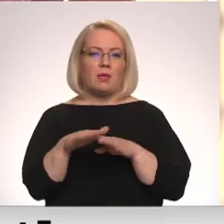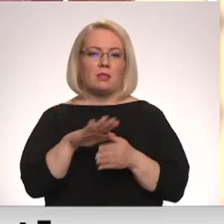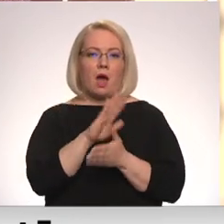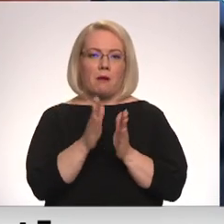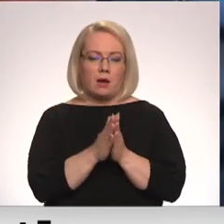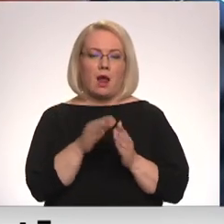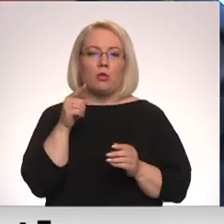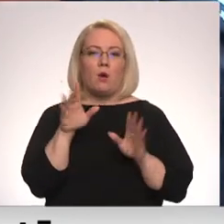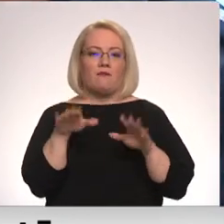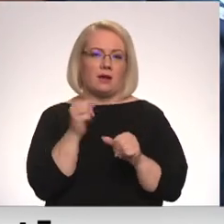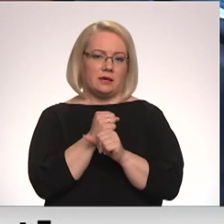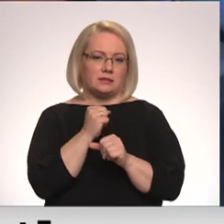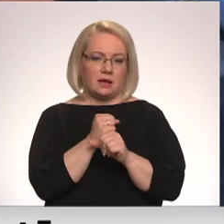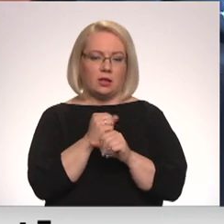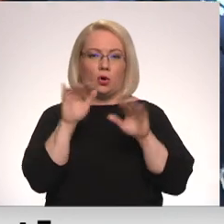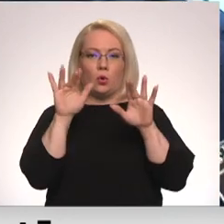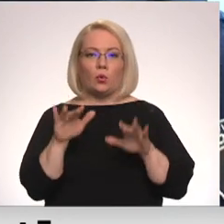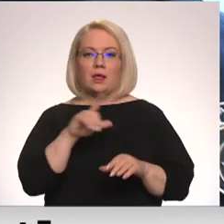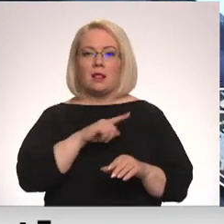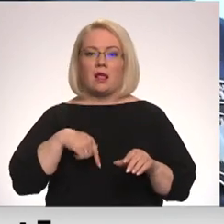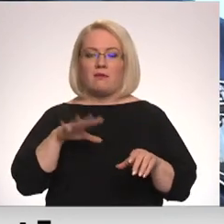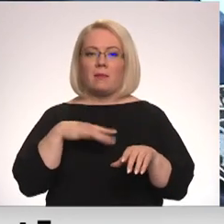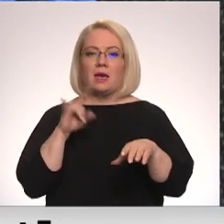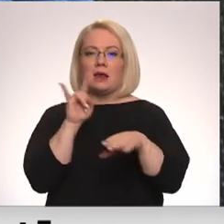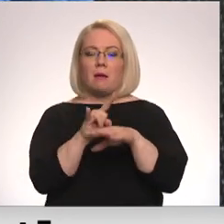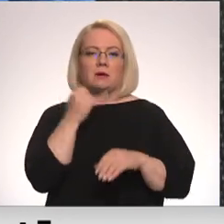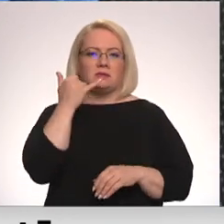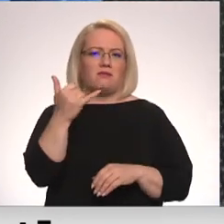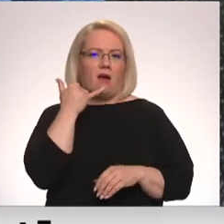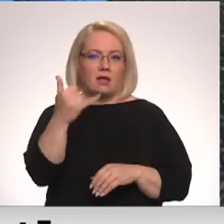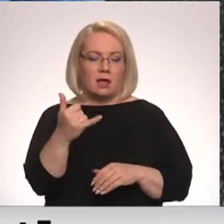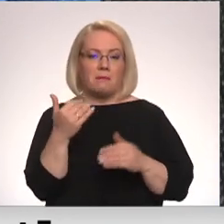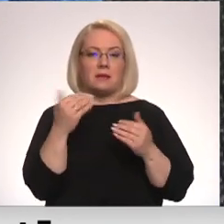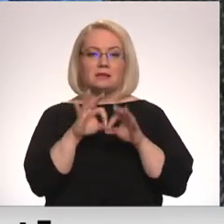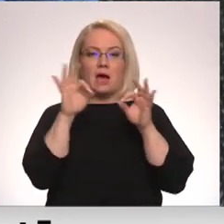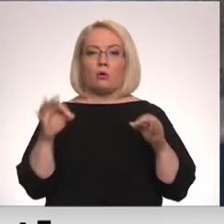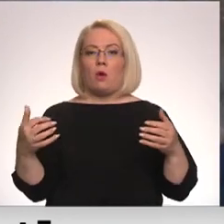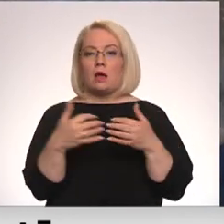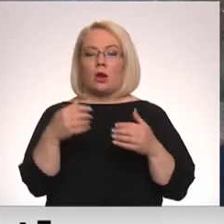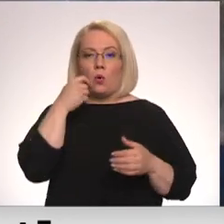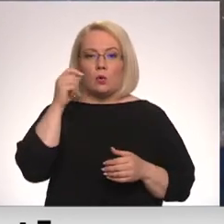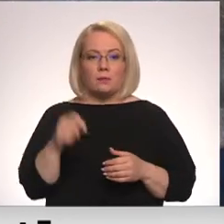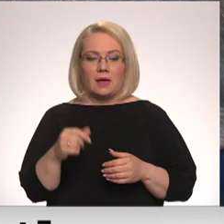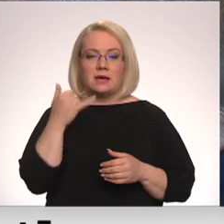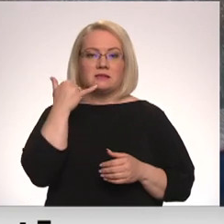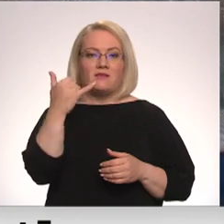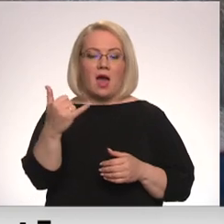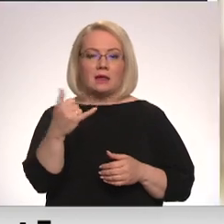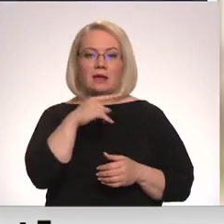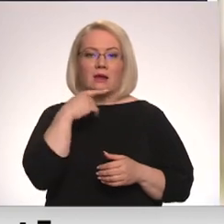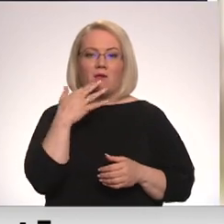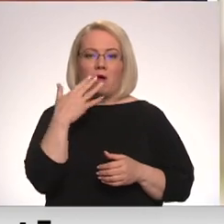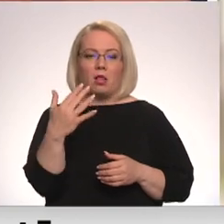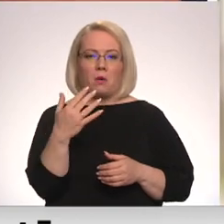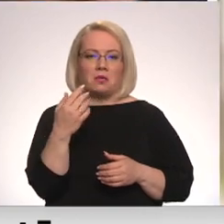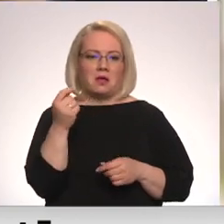ir izdarāts. Rudenī Latvijā esot bijis arī krāpniecisko zvanu vilnes, bet sākoties karam Ukrainā, zvani kriju valoda atskan retāk.